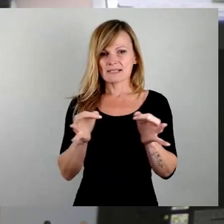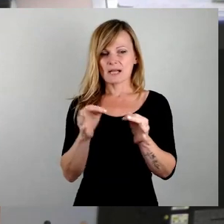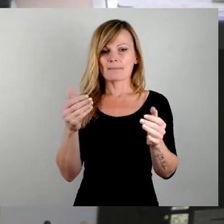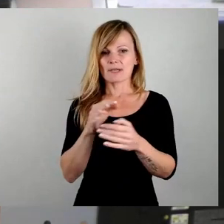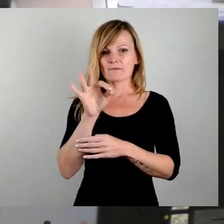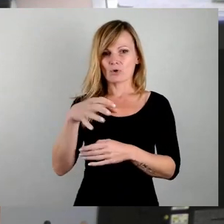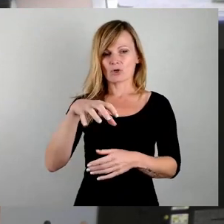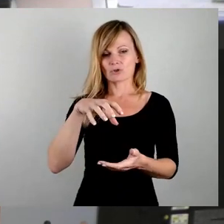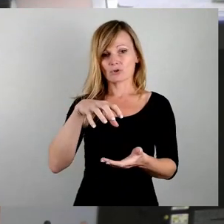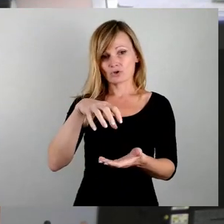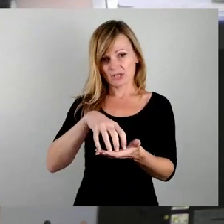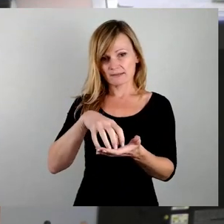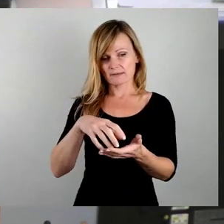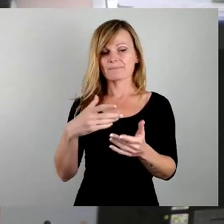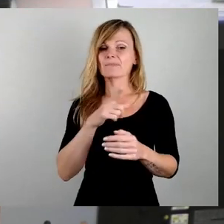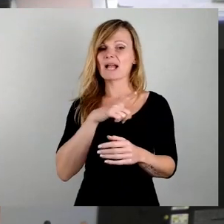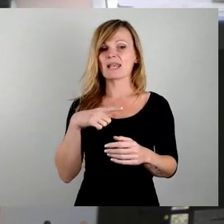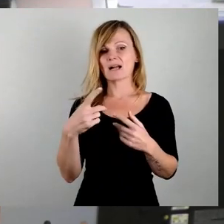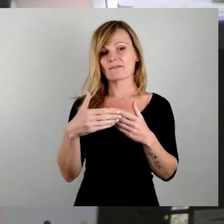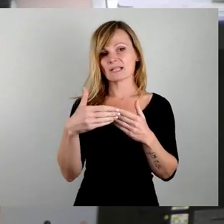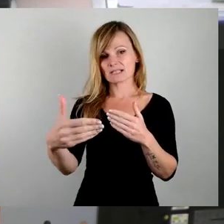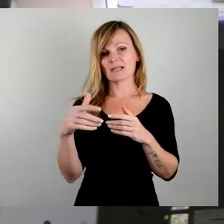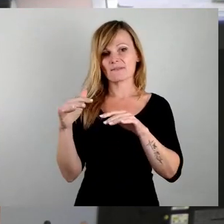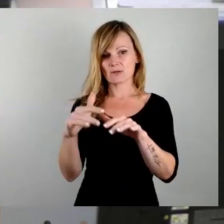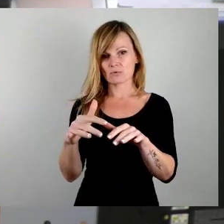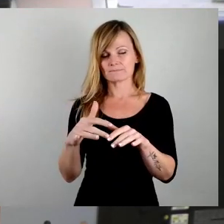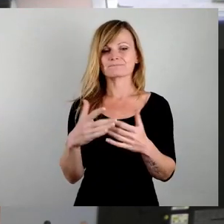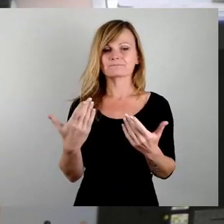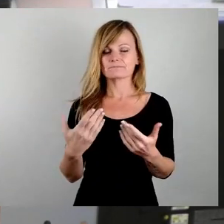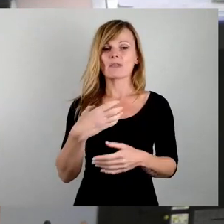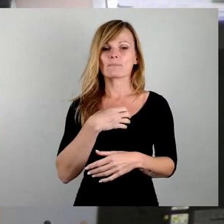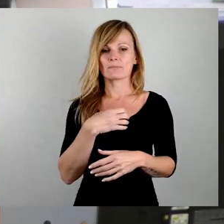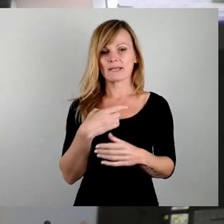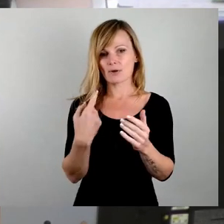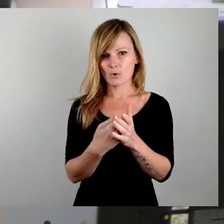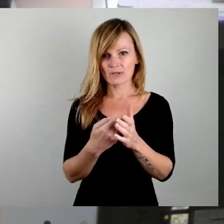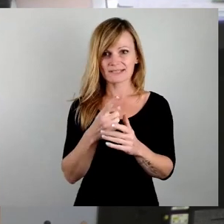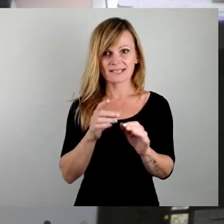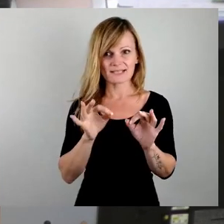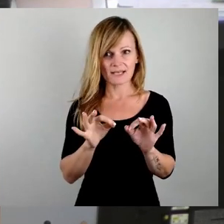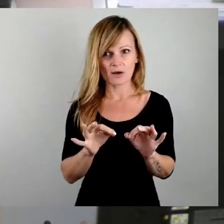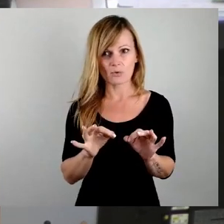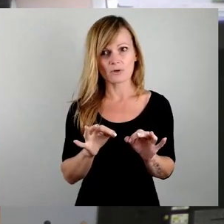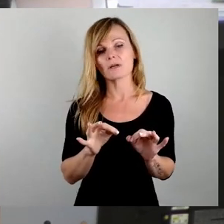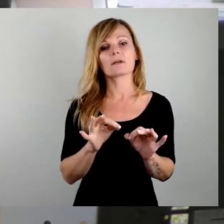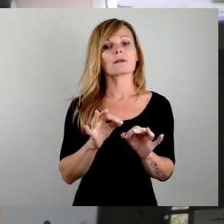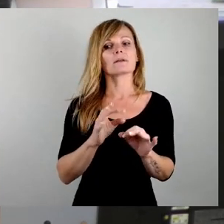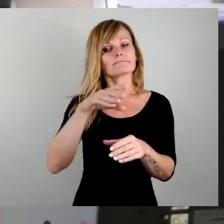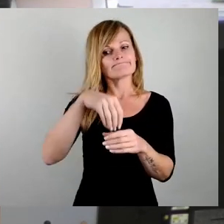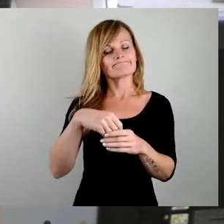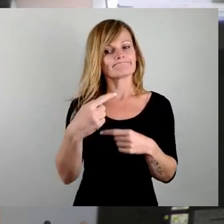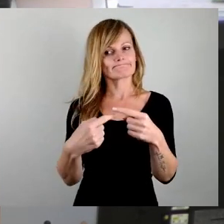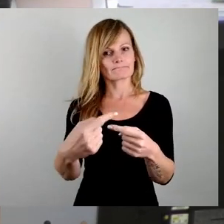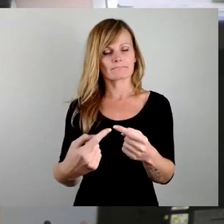Problem aktuell, die Kosten sind nicht wirklich einspielbar wegen dem grundlegenden Infrastrukturcharakter. Um dies zu gewährleisten, sollen Subventionen von